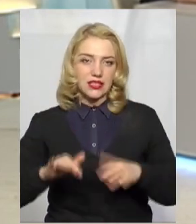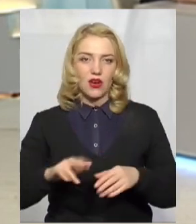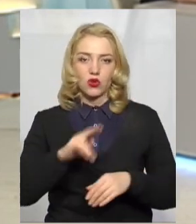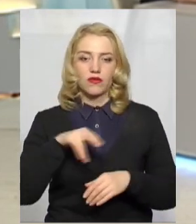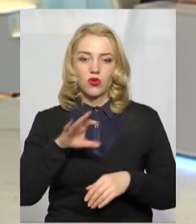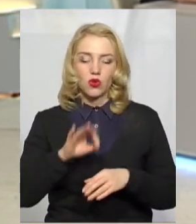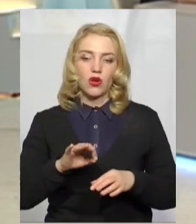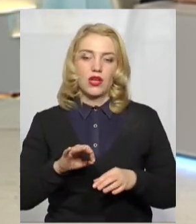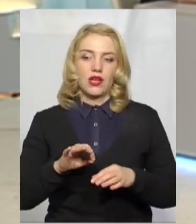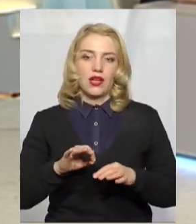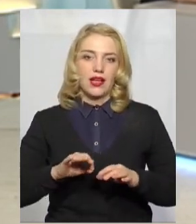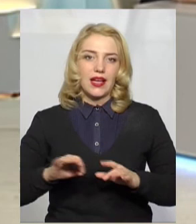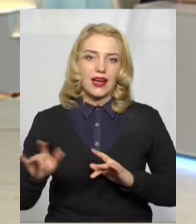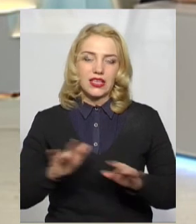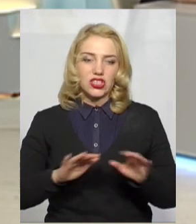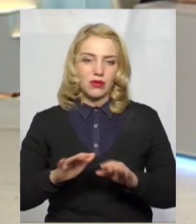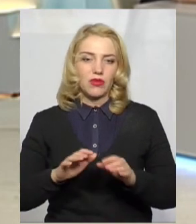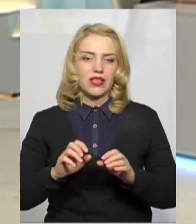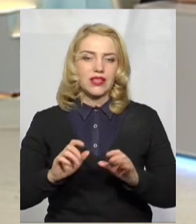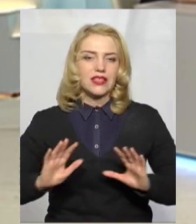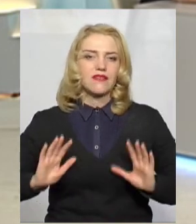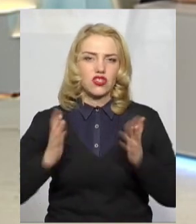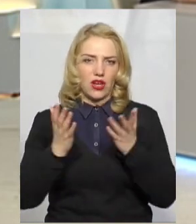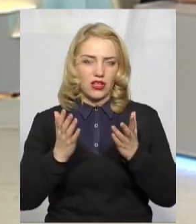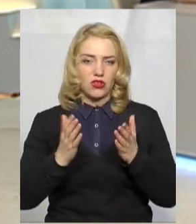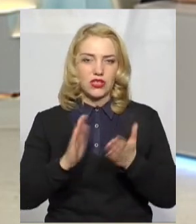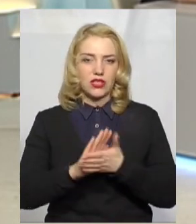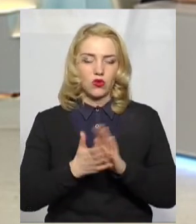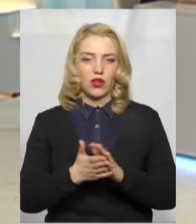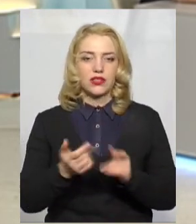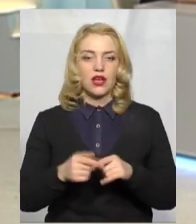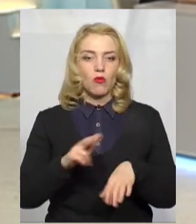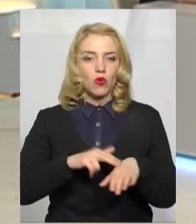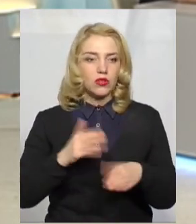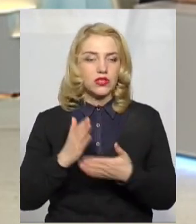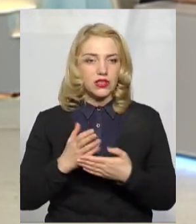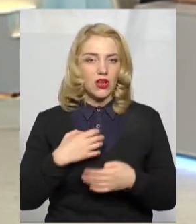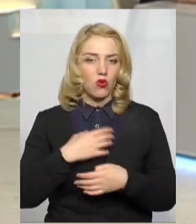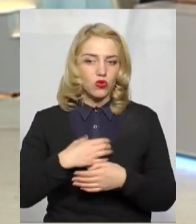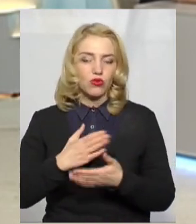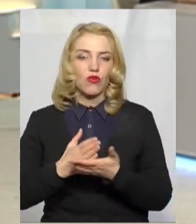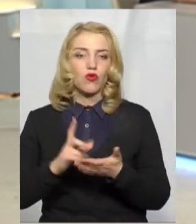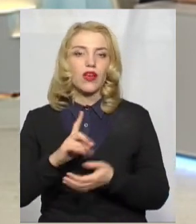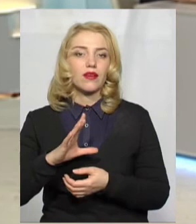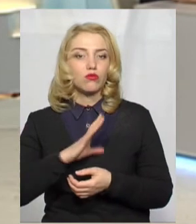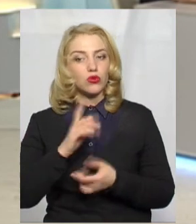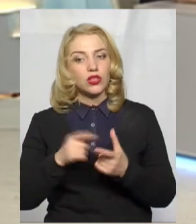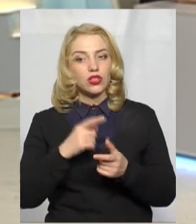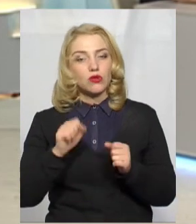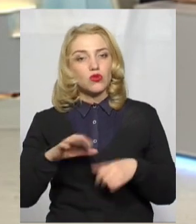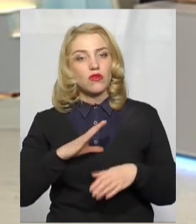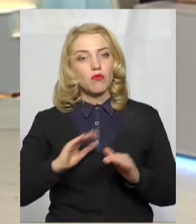надзвичайної ситуації, так, у поліцейських вже ж залишаються і основні ті функції, які і були, чи, можливо, їх поменшало?